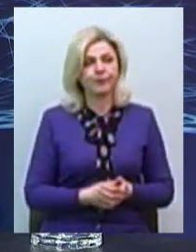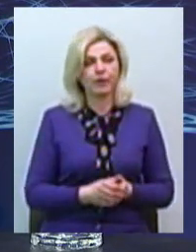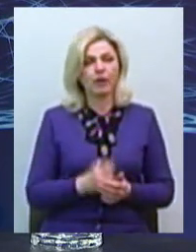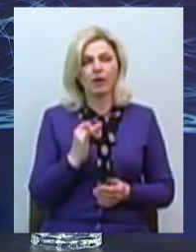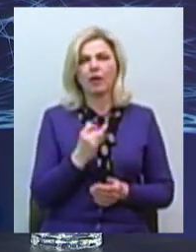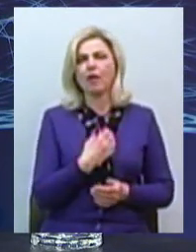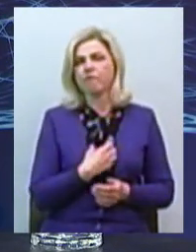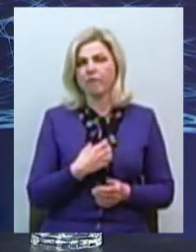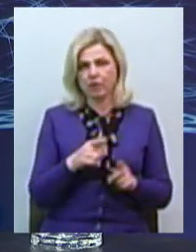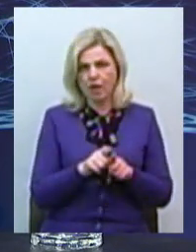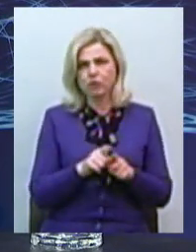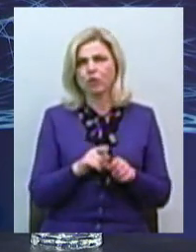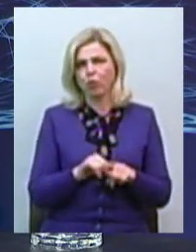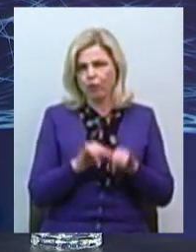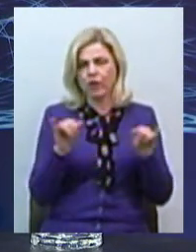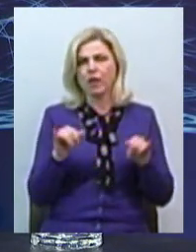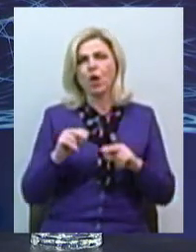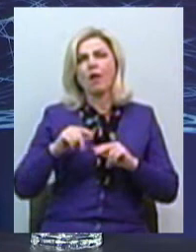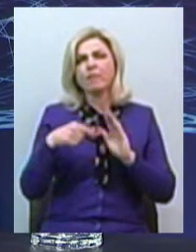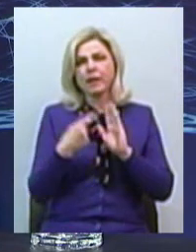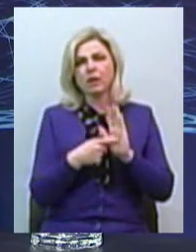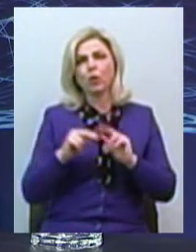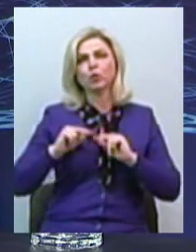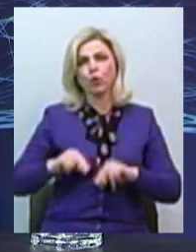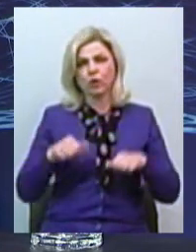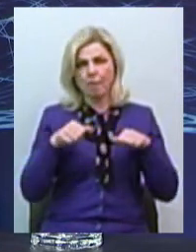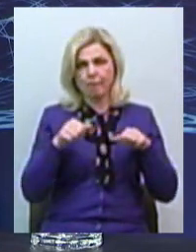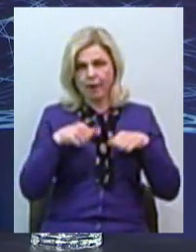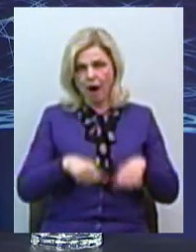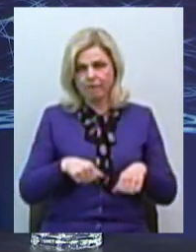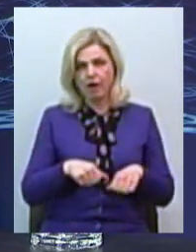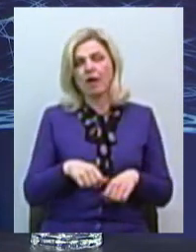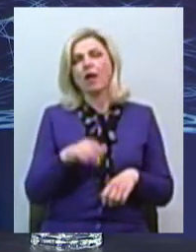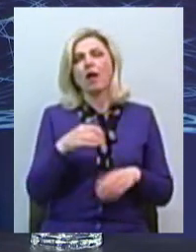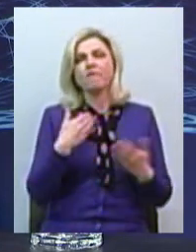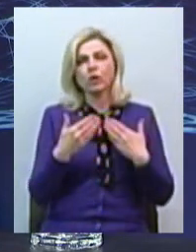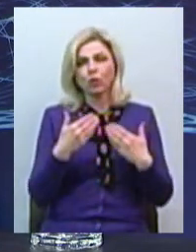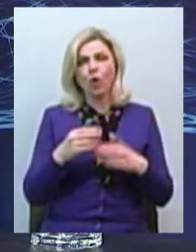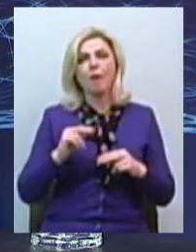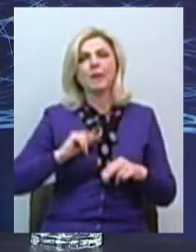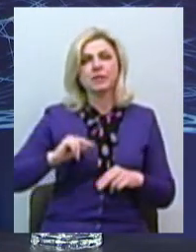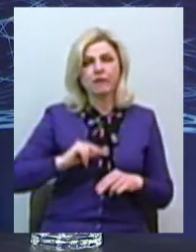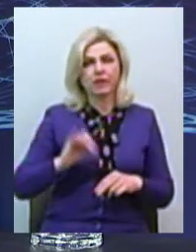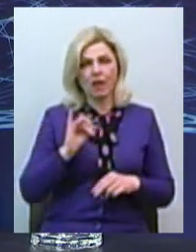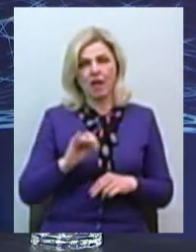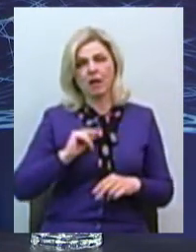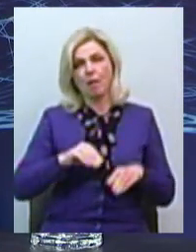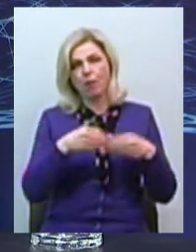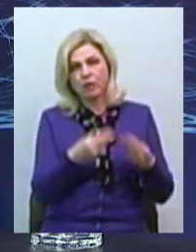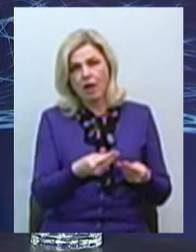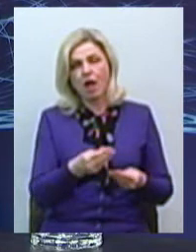підвищили свою актуальність питання трудового права, це безпосередньо відносини працівника і роботодавця, відпустка,